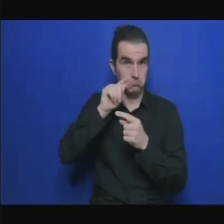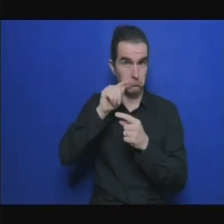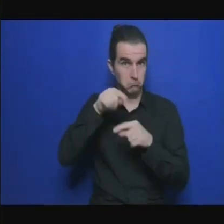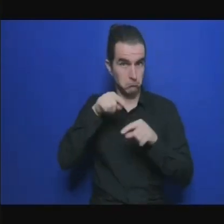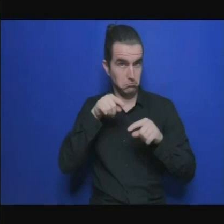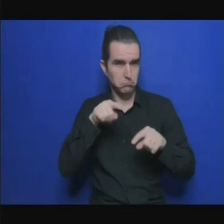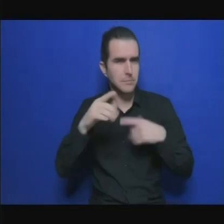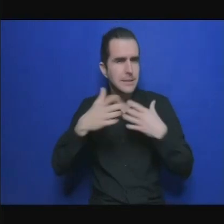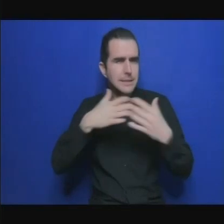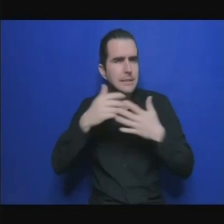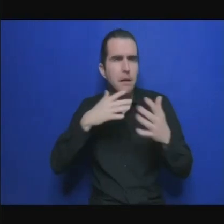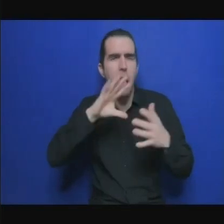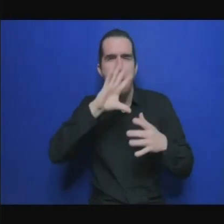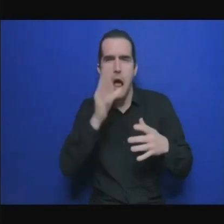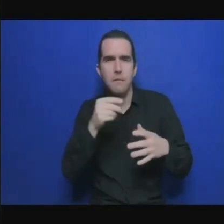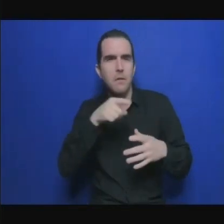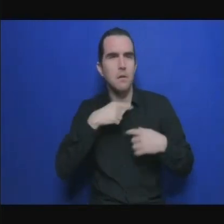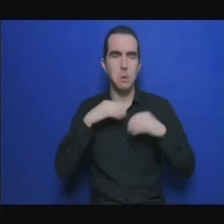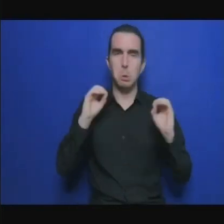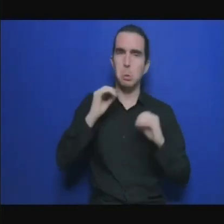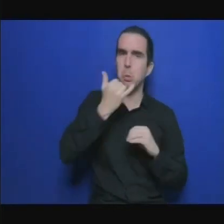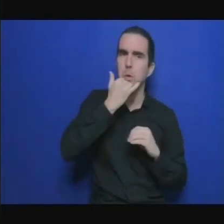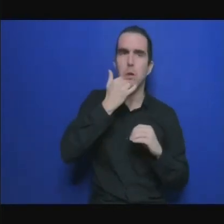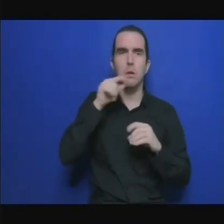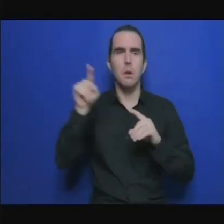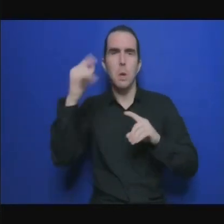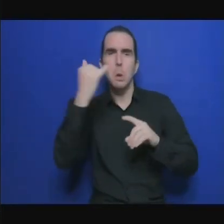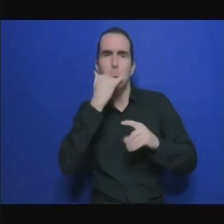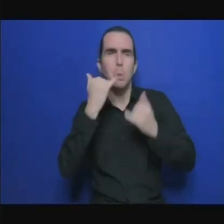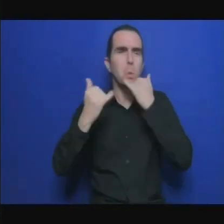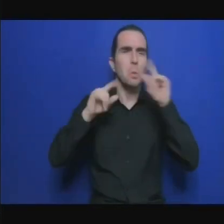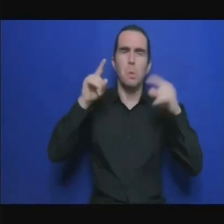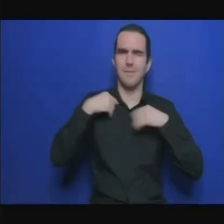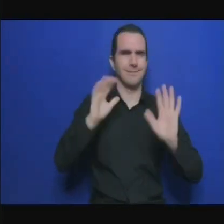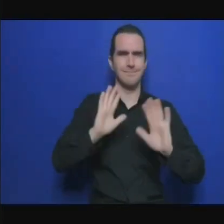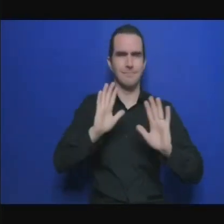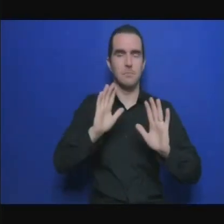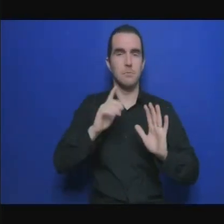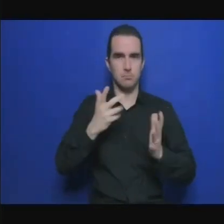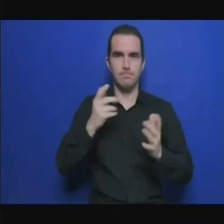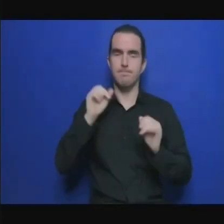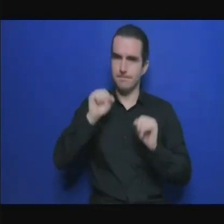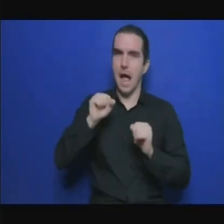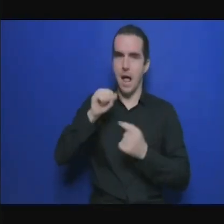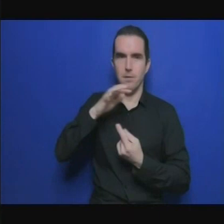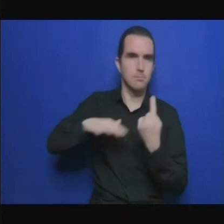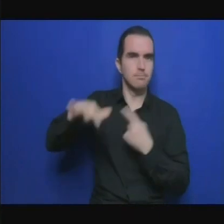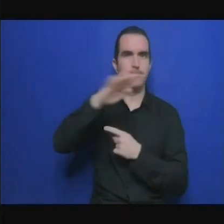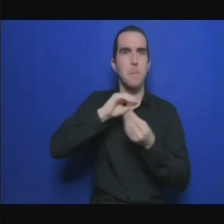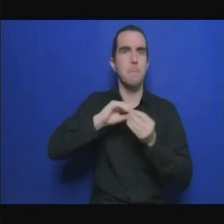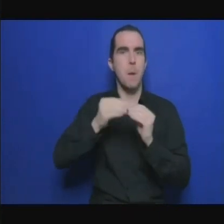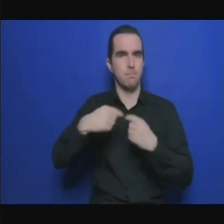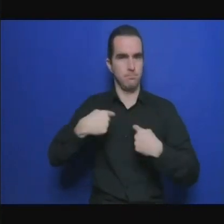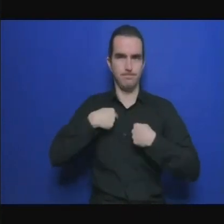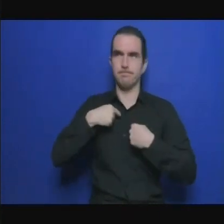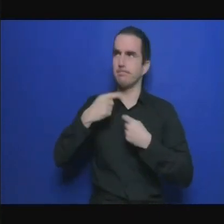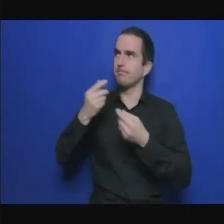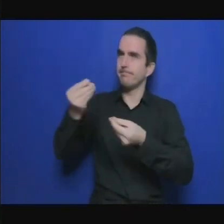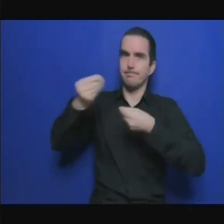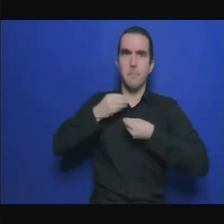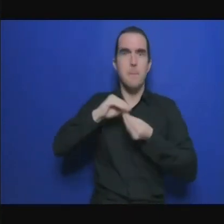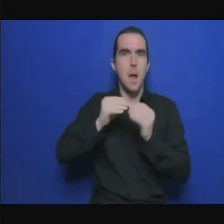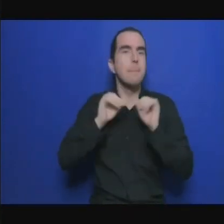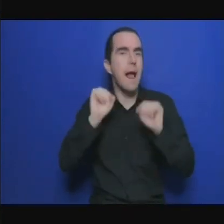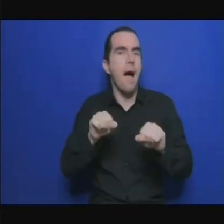dans cette lutte cela étant en déterminant ces contributions déterminées au niveau national